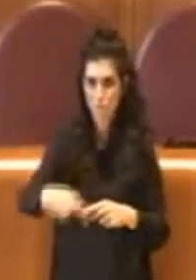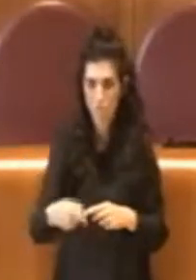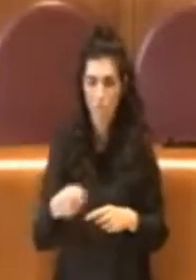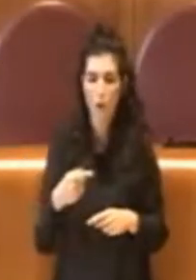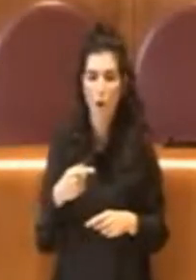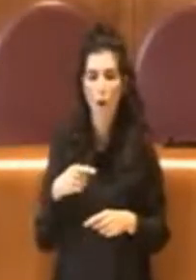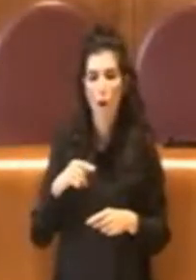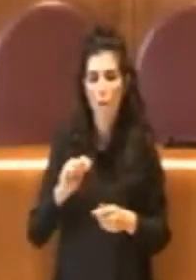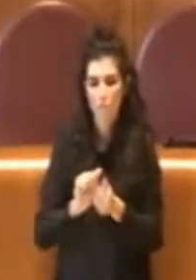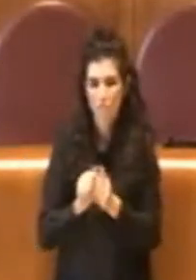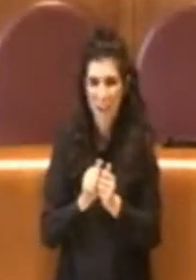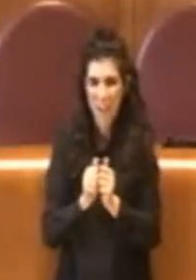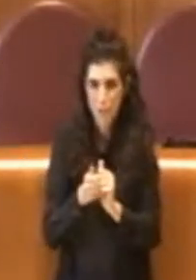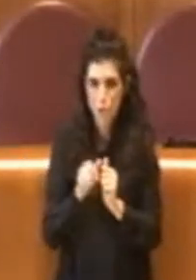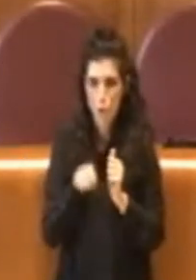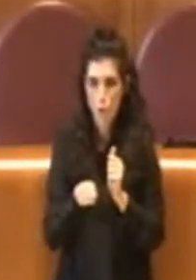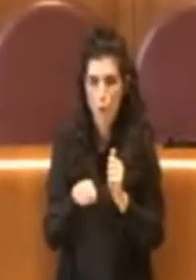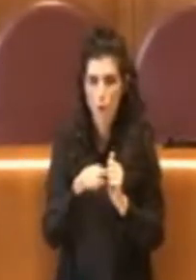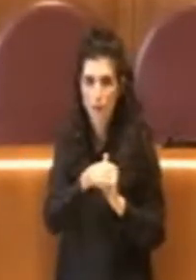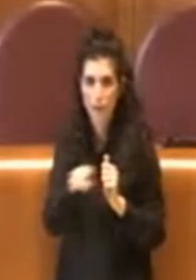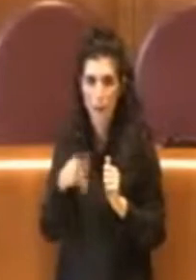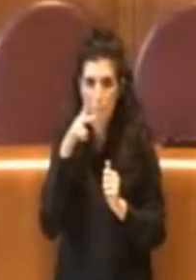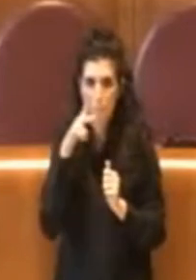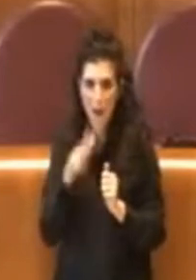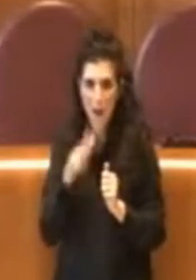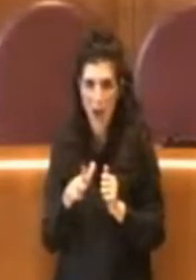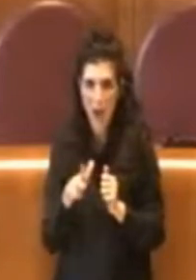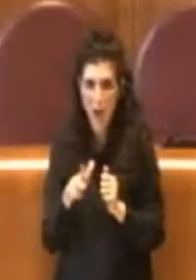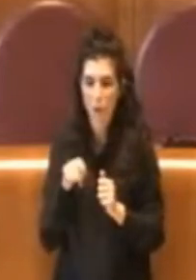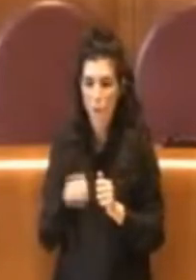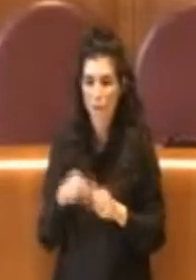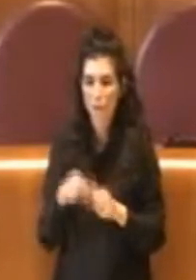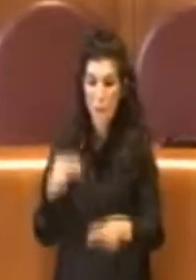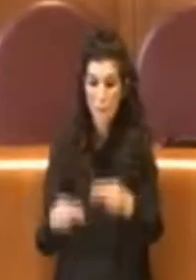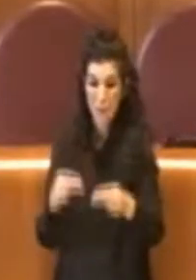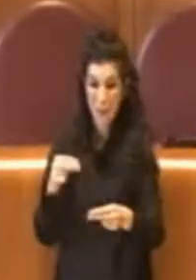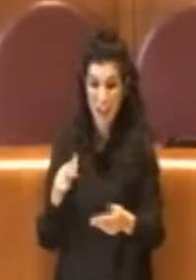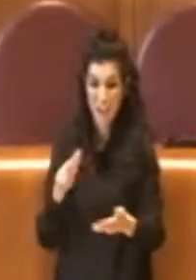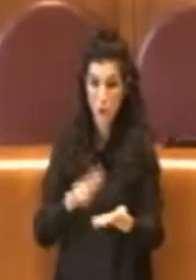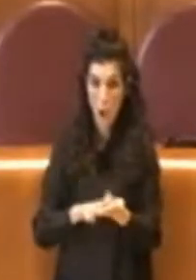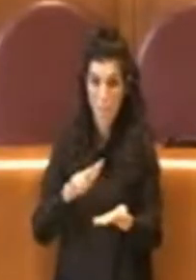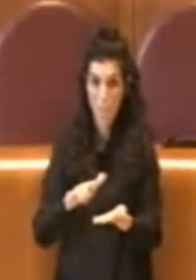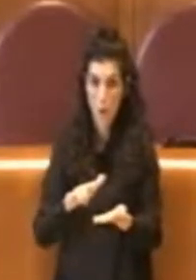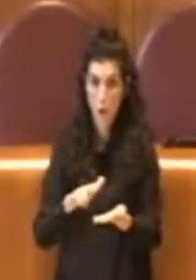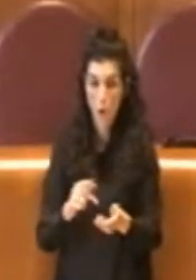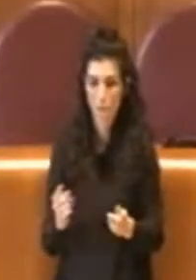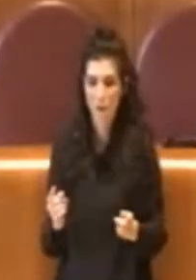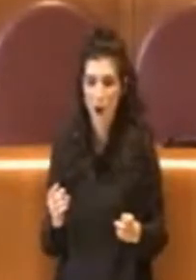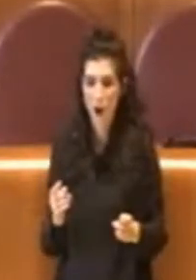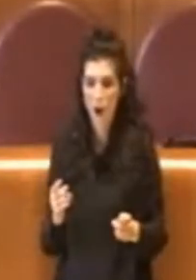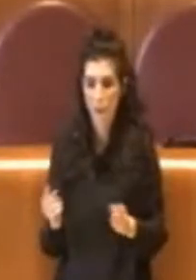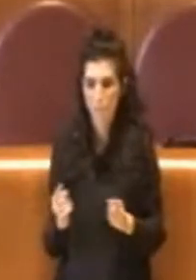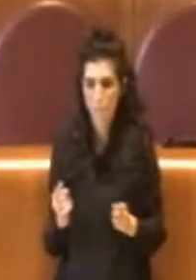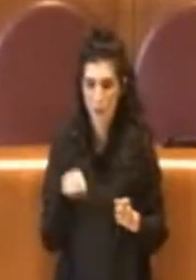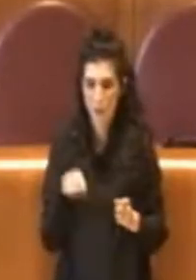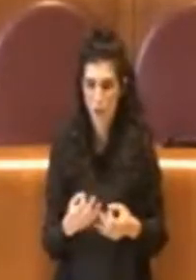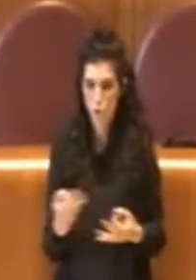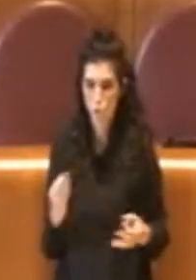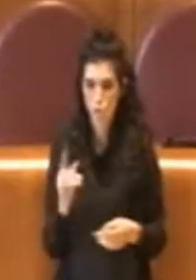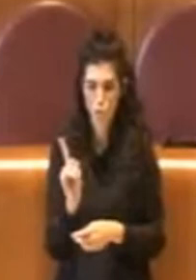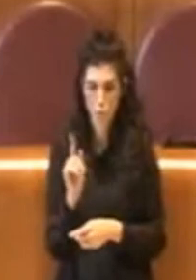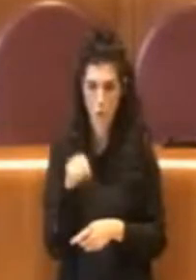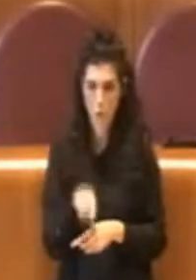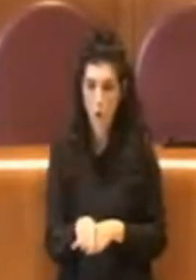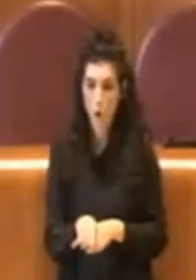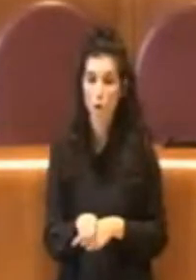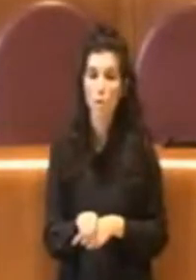Non approvavano i bilanci per tempo e lavoravano in esercizio provvisorio in dodicesimi, e questo lo ricordiamo.